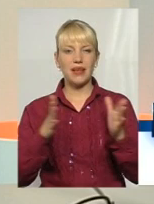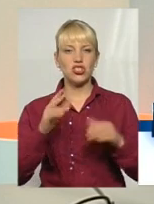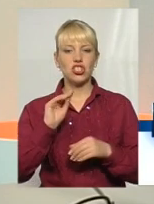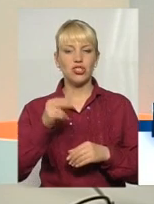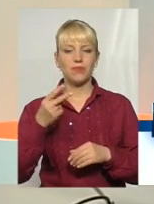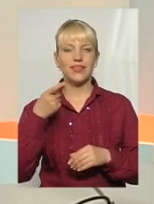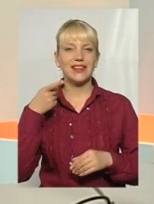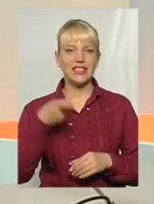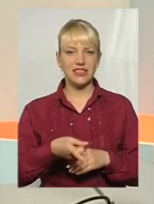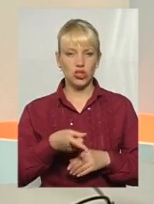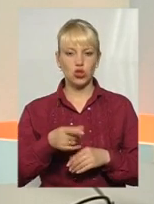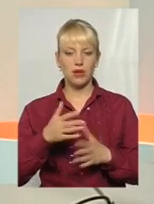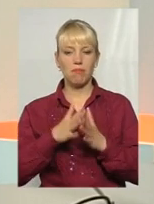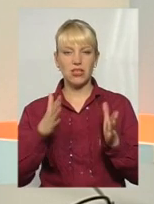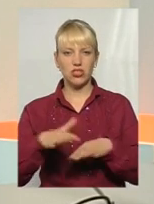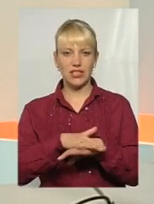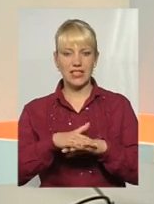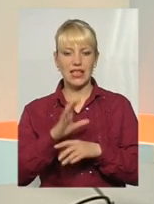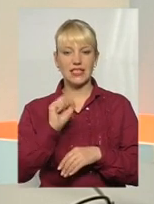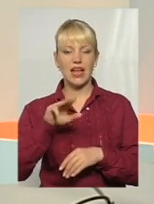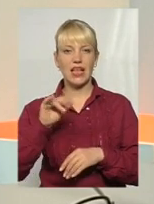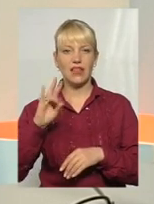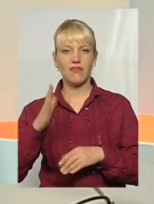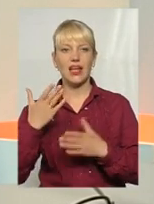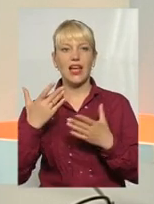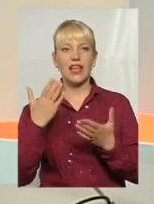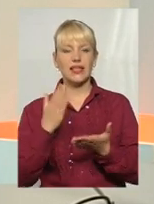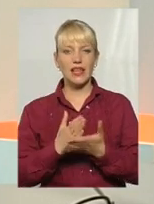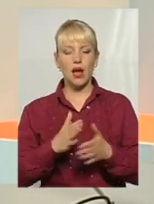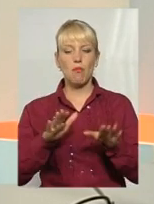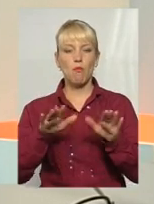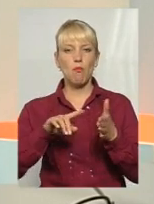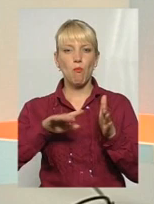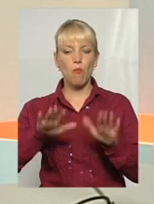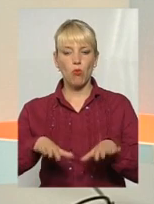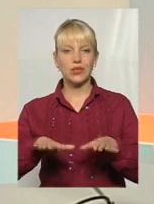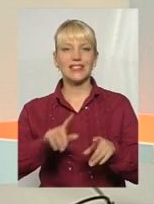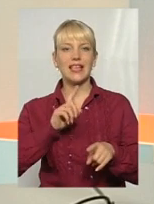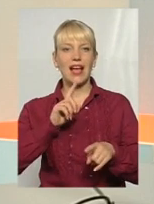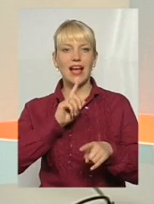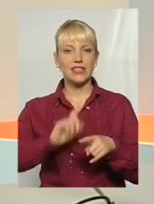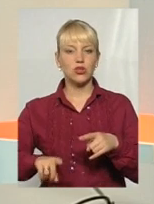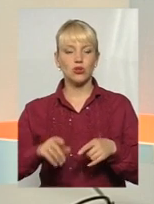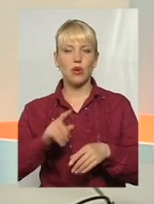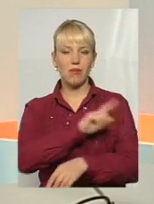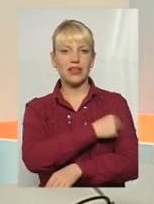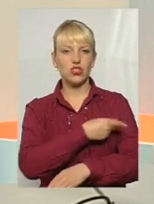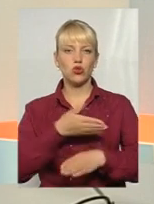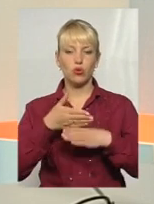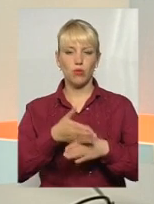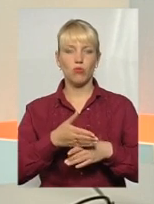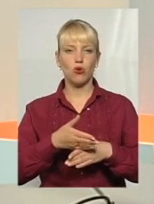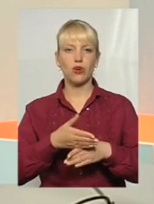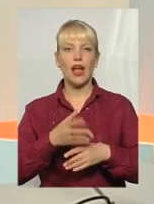Сатановій, що є пункт екстреної медичної допомоги, де допомога надається, невідкладна допомога.